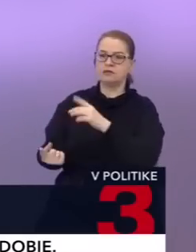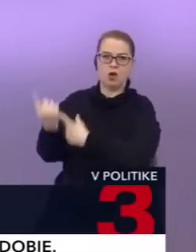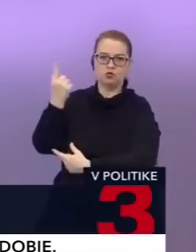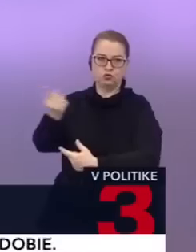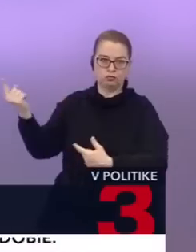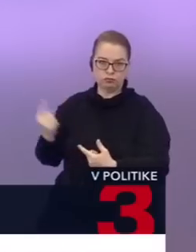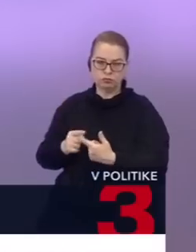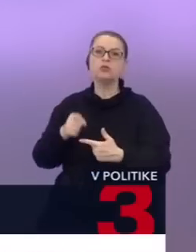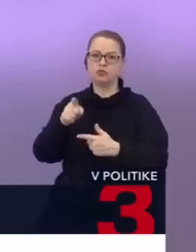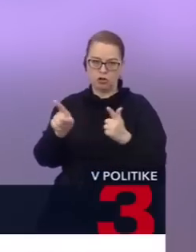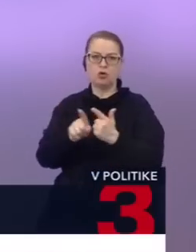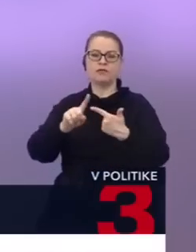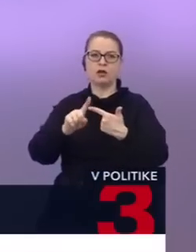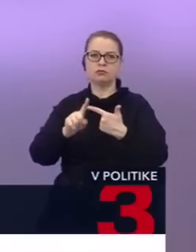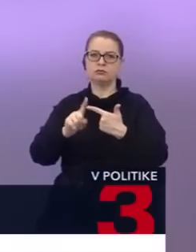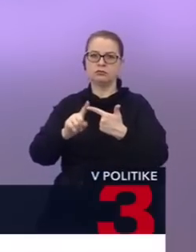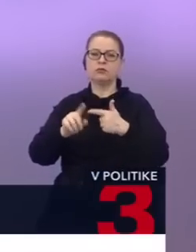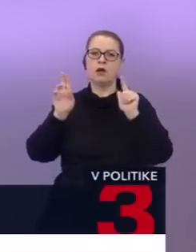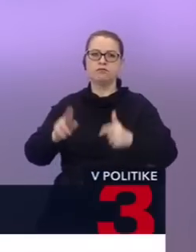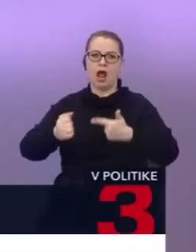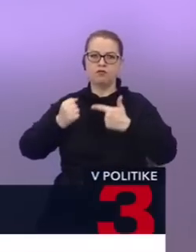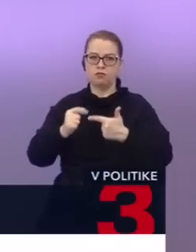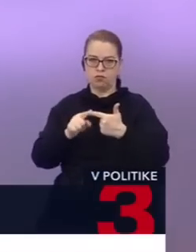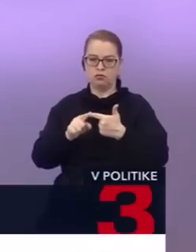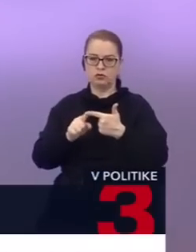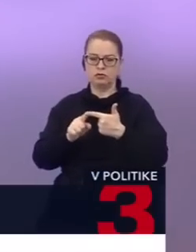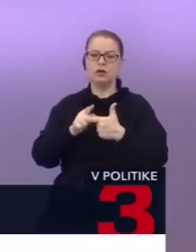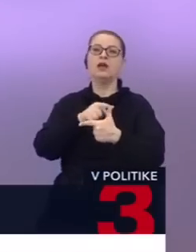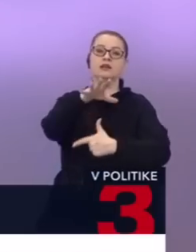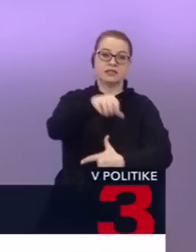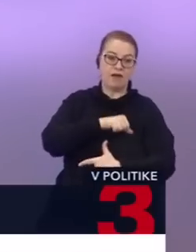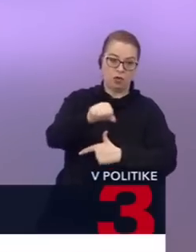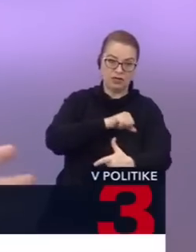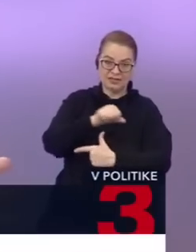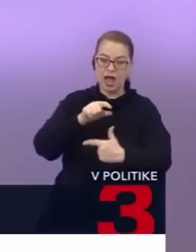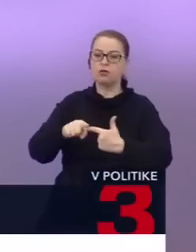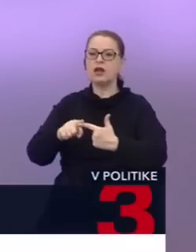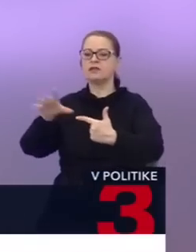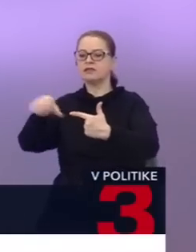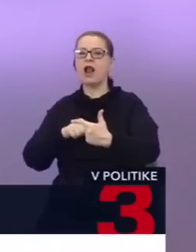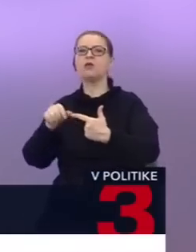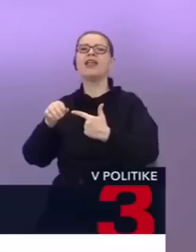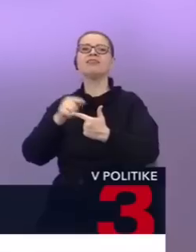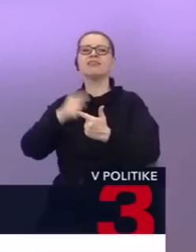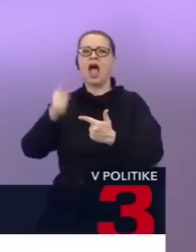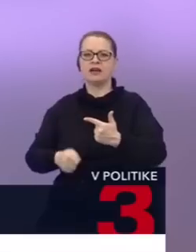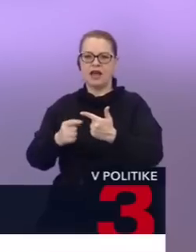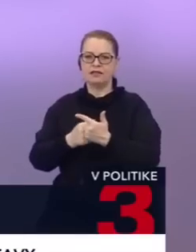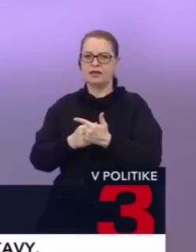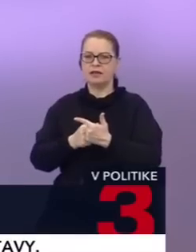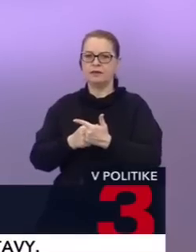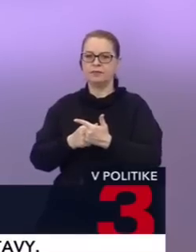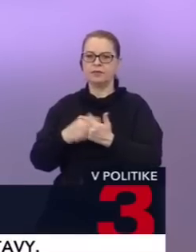toto je ďalšia výrazná kompetencia. Lebo to sú dve najväčšie kompetencie vlády, že schvaluje zákon a schvaluje nariadenia, čím radí štát. Samozrejme, sú tu isté